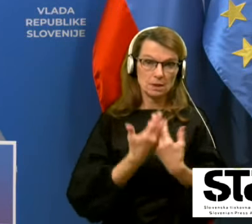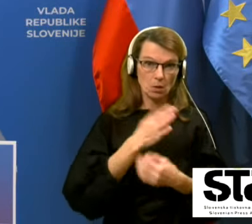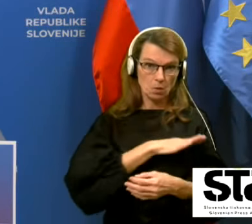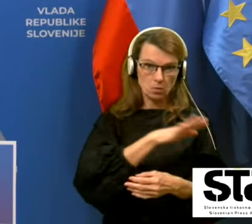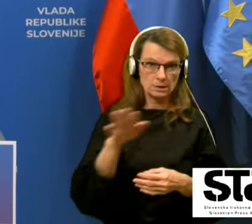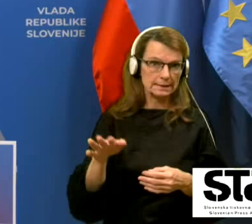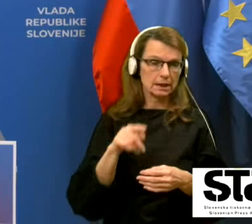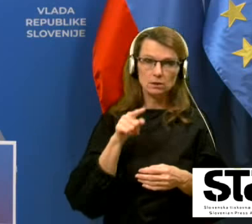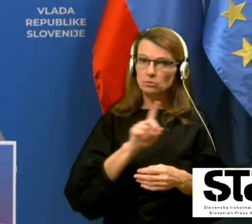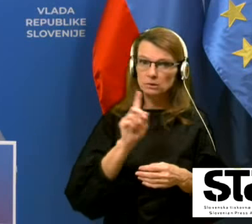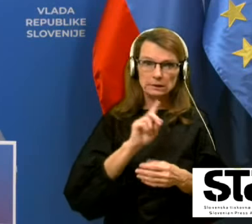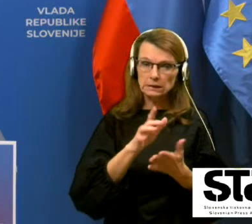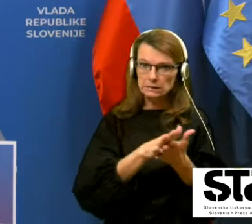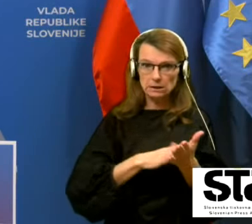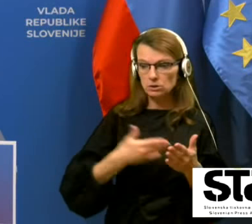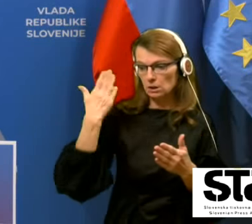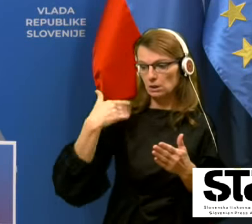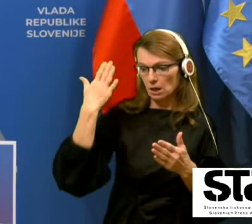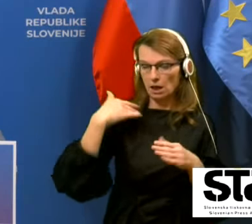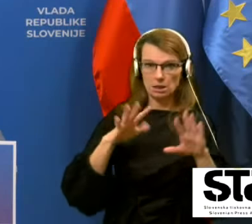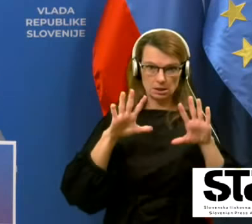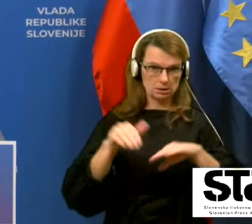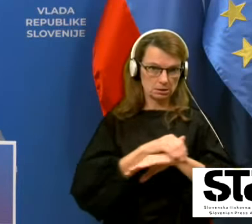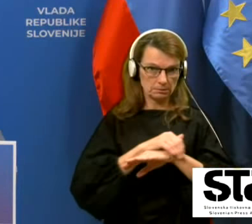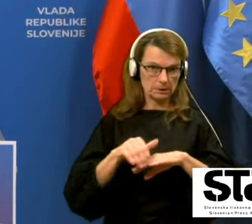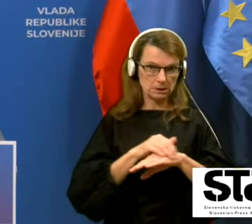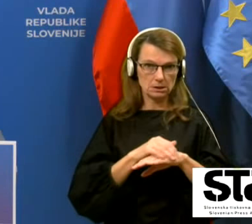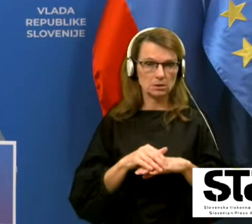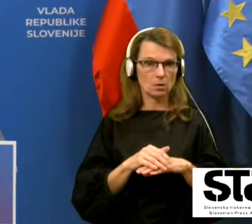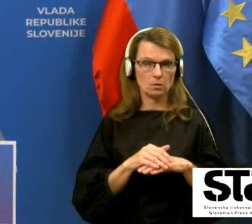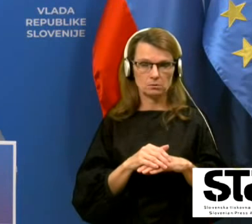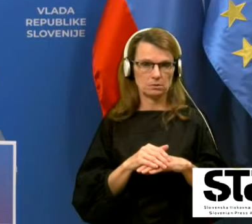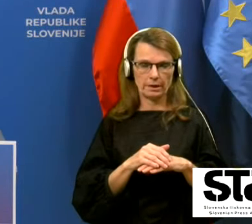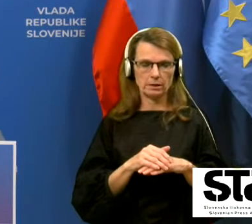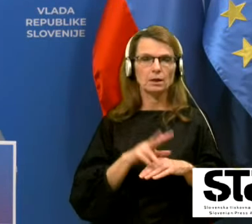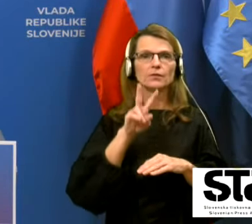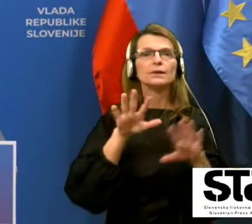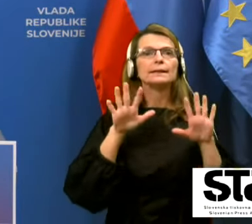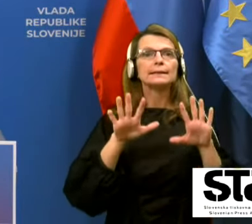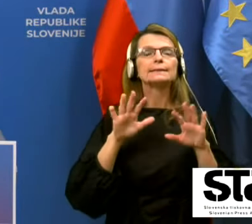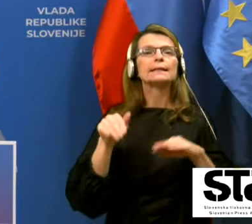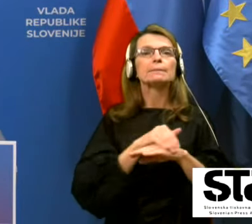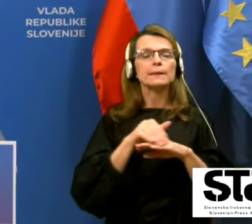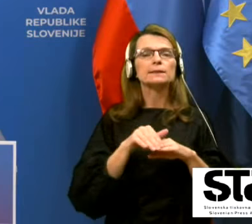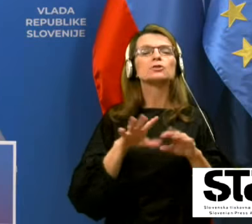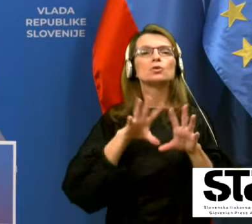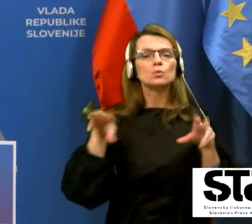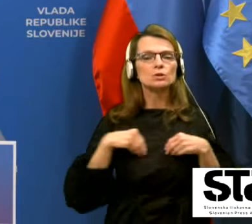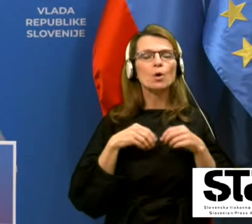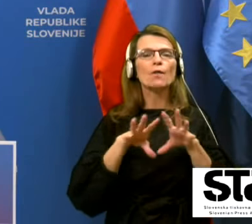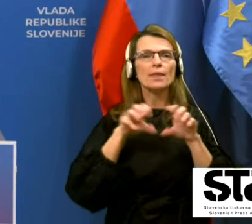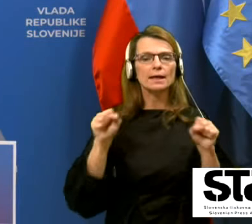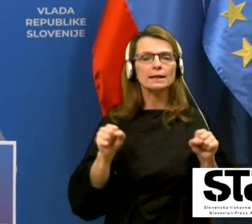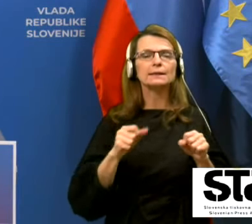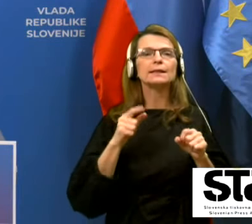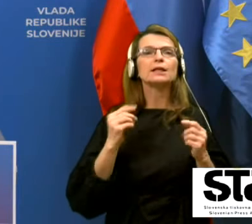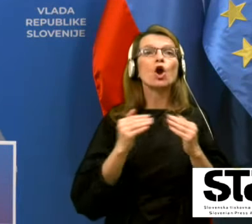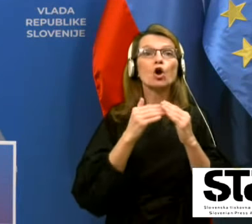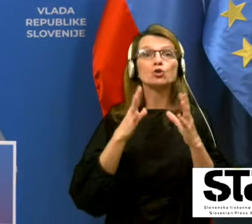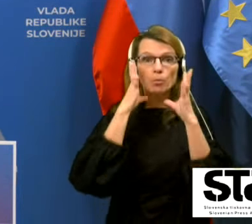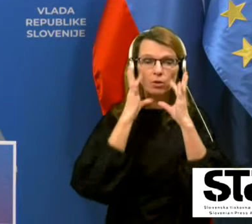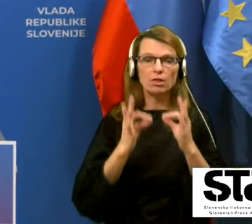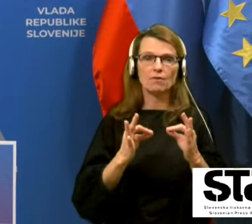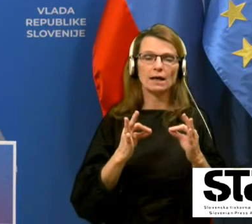začela pred desetimi mesci. Torej, ja, v desetih mescih se je naredilo tisto, ki po navadi traja deset let. V desetih